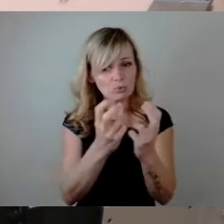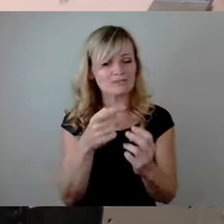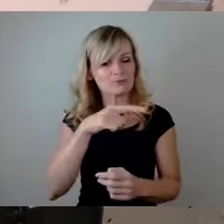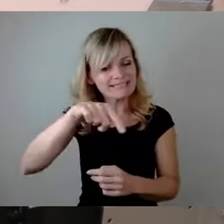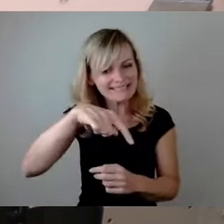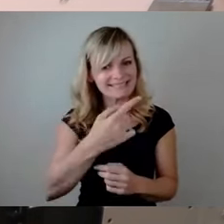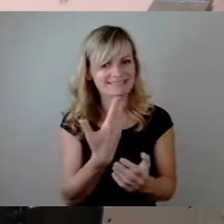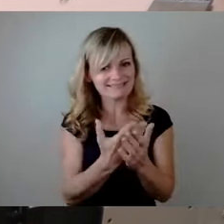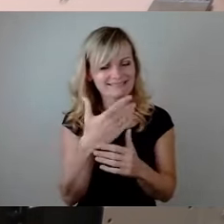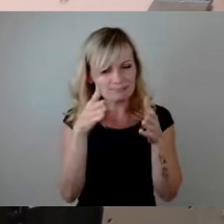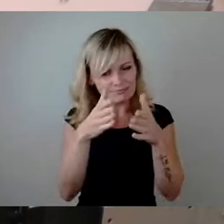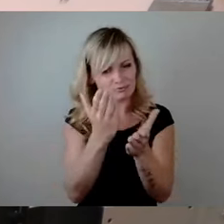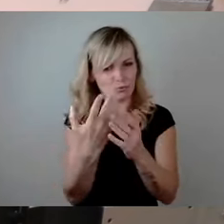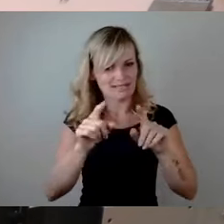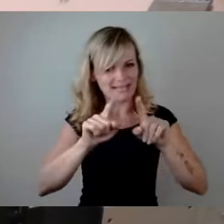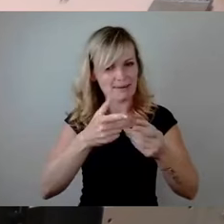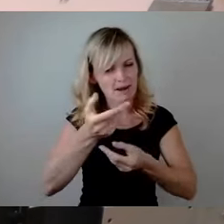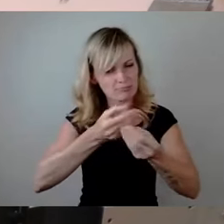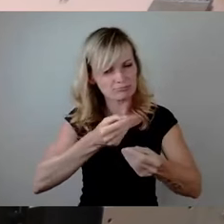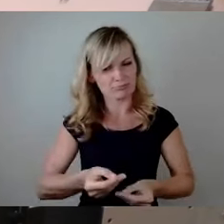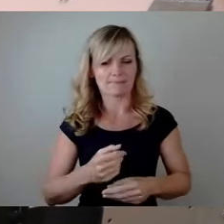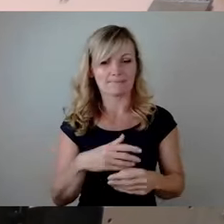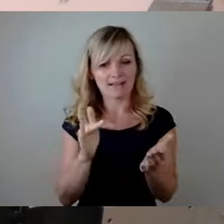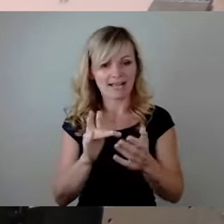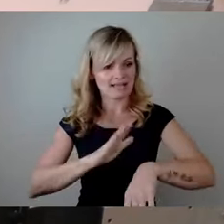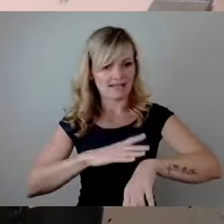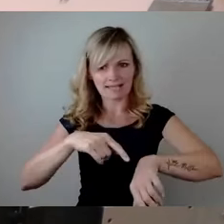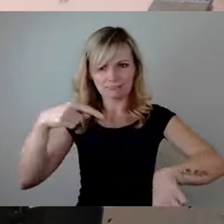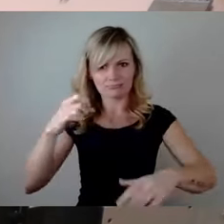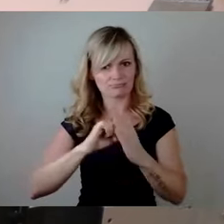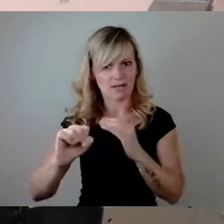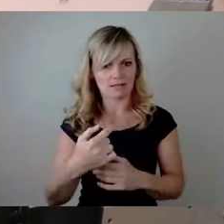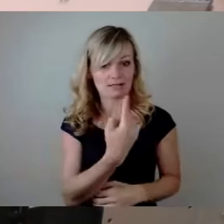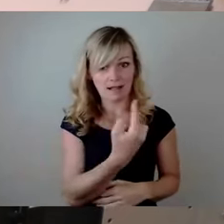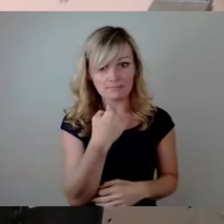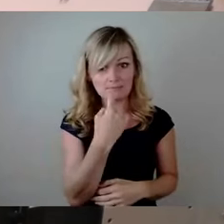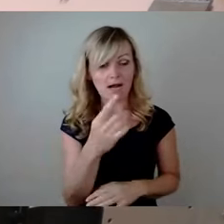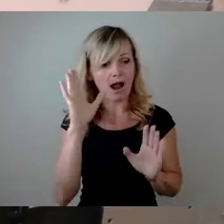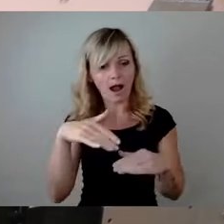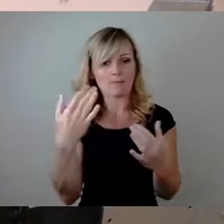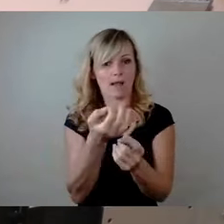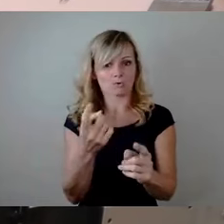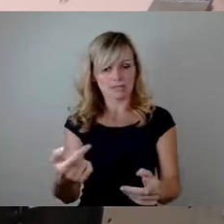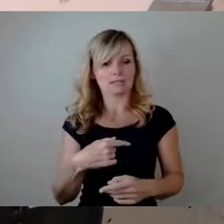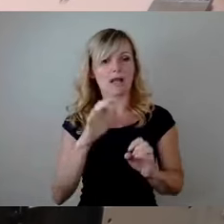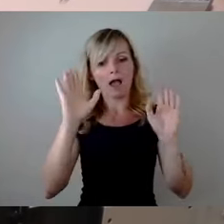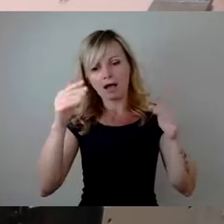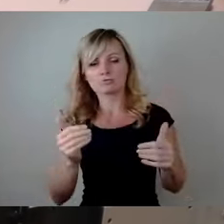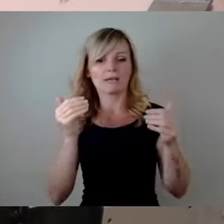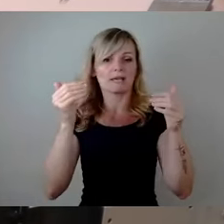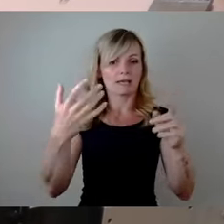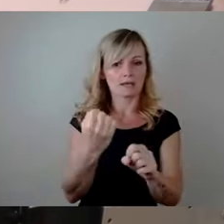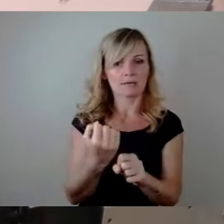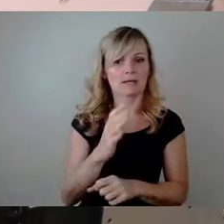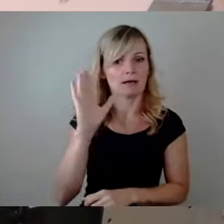mit diesen Dingen dann, weil die Zeit uns wegrennt. Und wenn Sie sozusagen der Meinung sind, dann das bräuchten wir alles gar nicht, dann das könnte man dann irgendwann mal machen, wenn diese